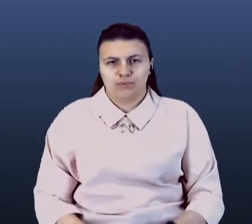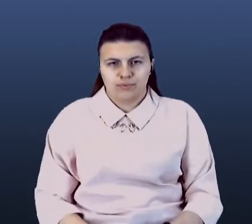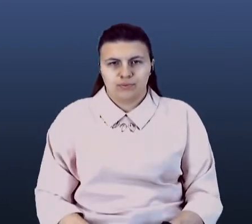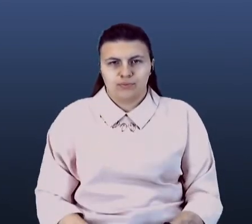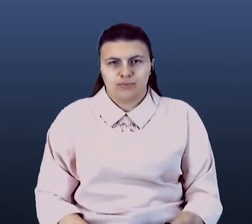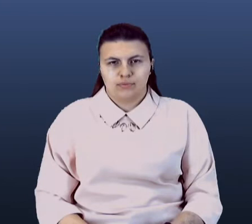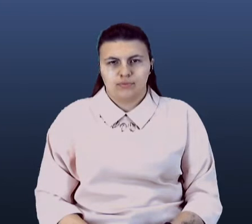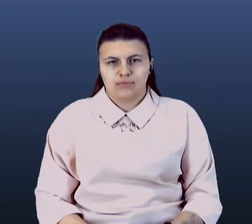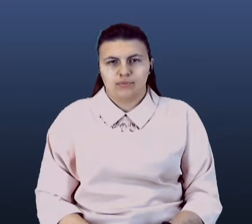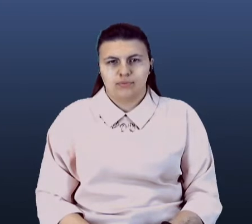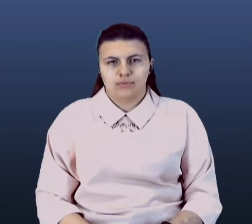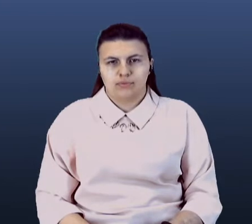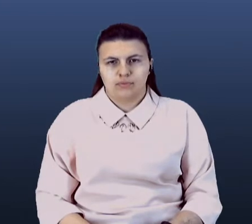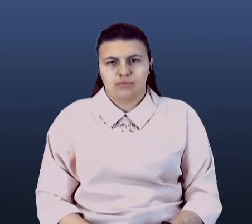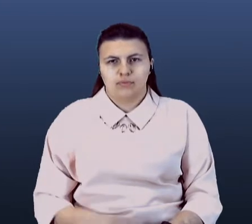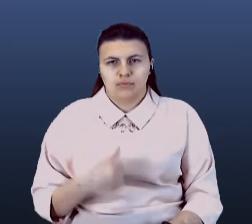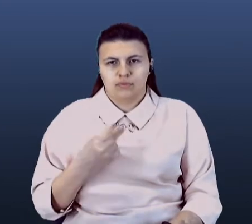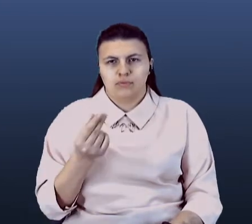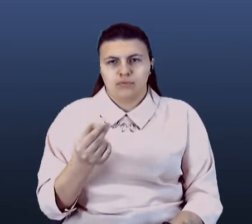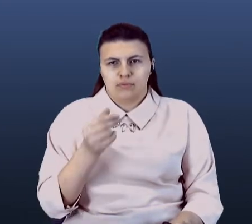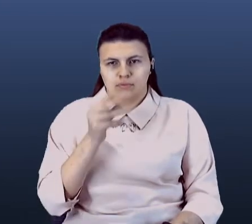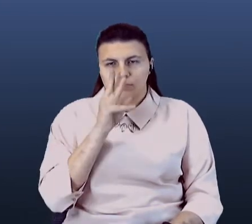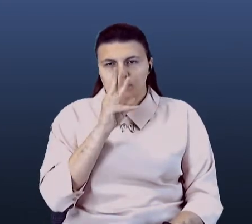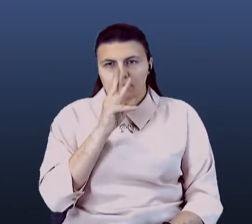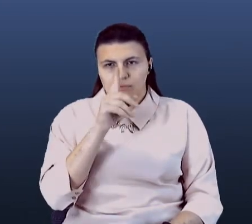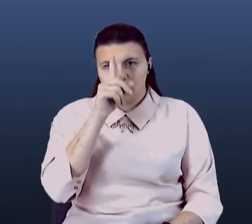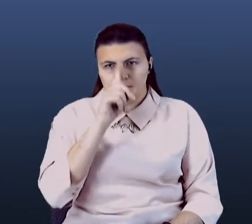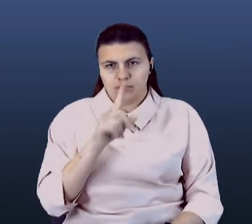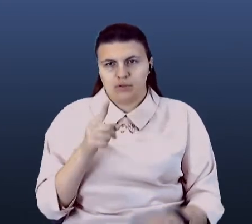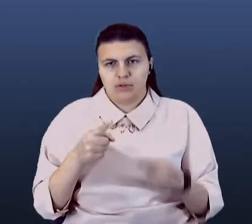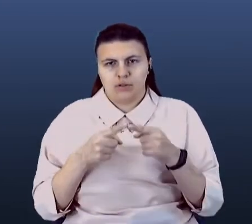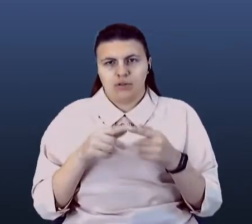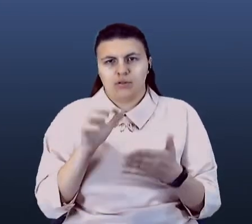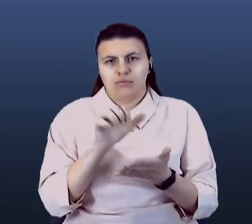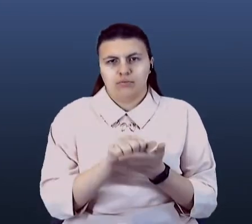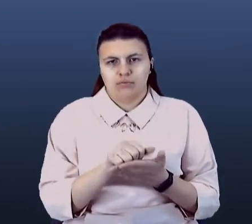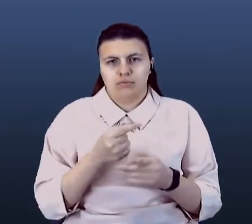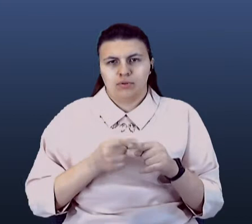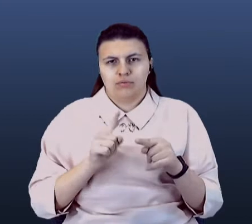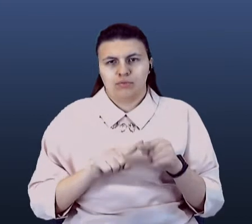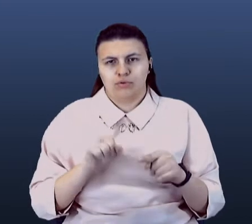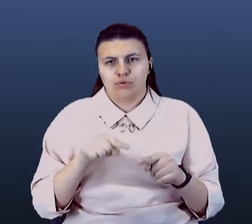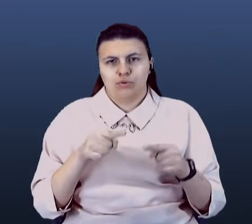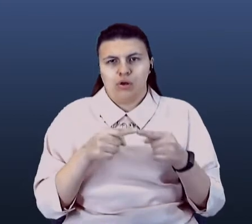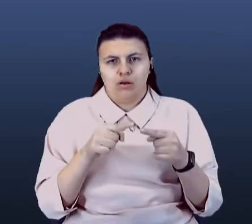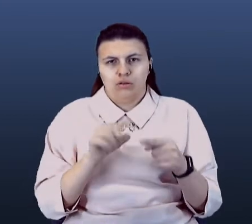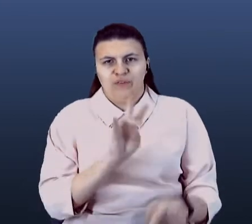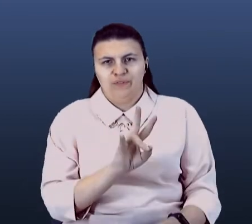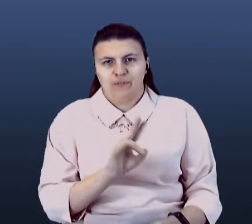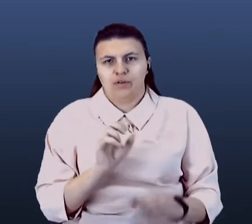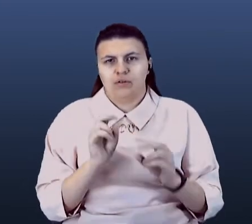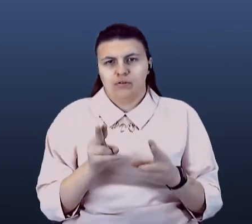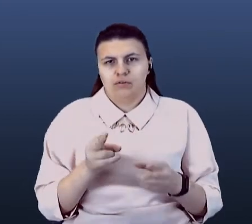Ми платили їм зарплату за цей місяць, ми платили аренду, тому що арендодателі теж у них теж свої